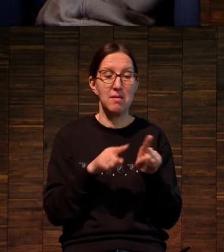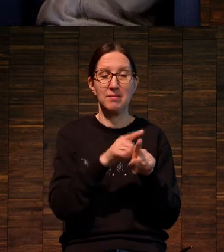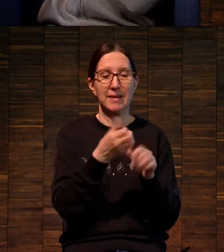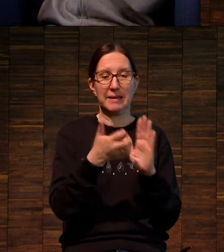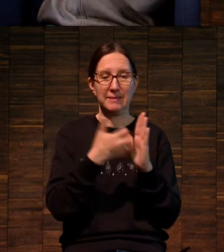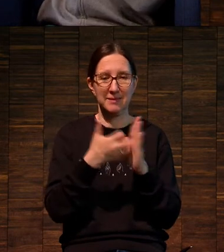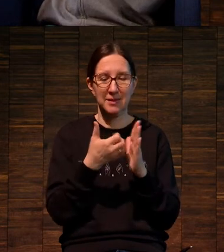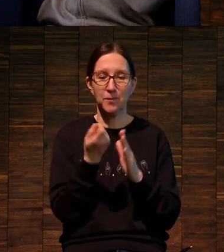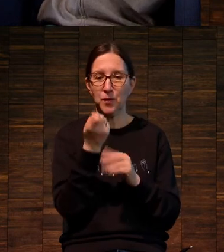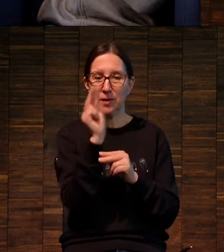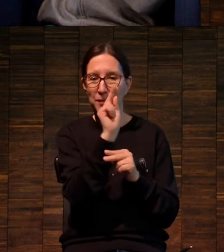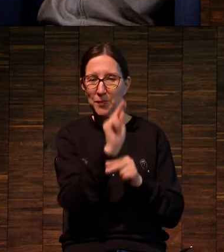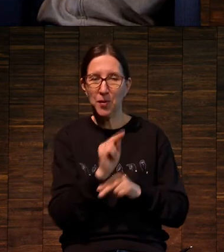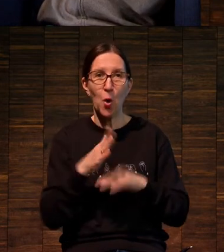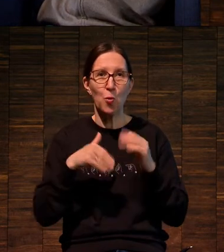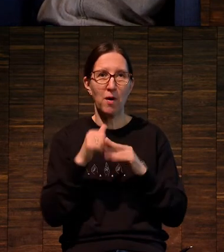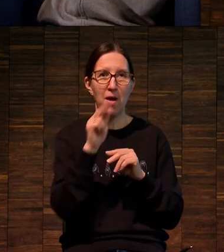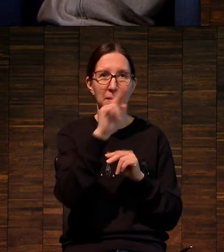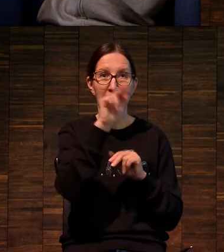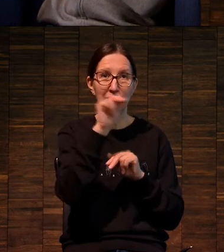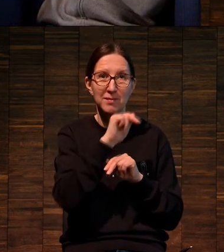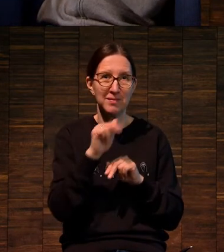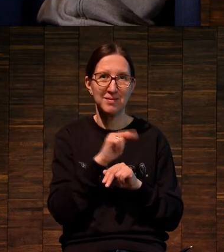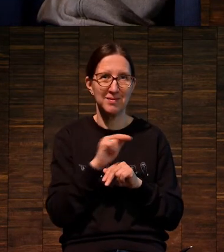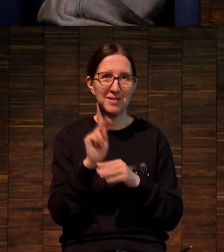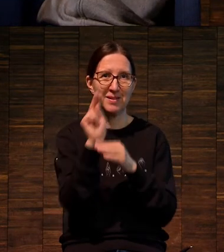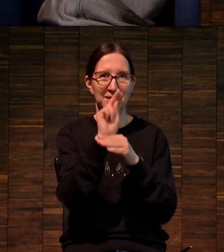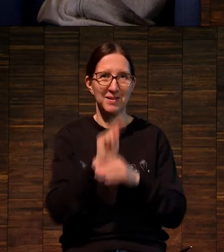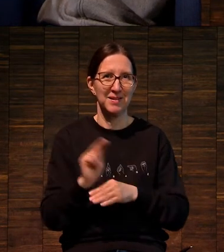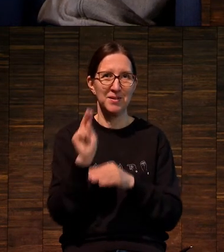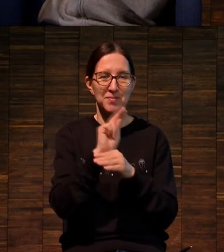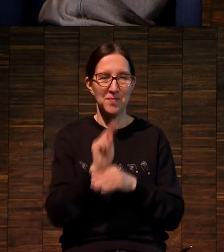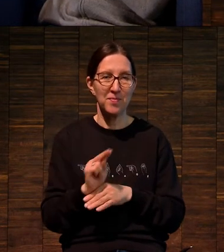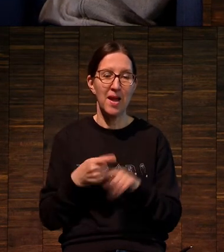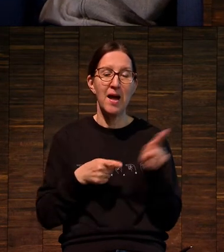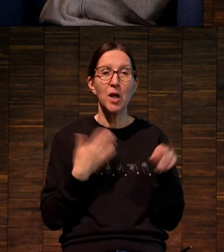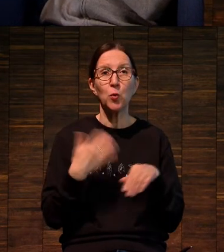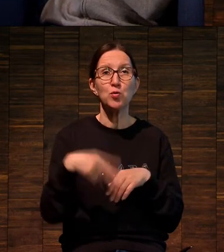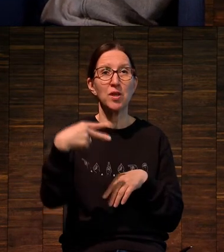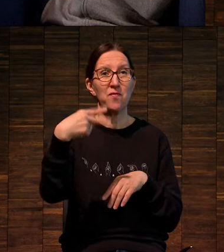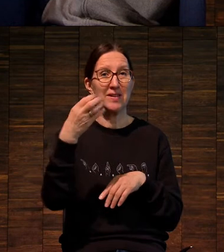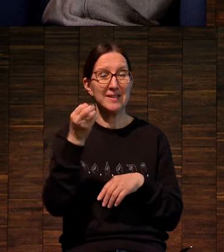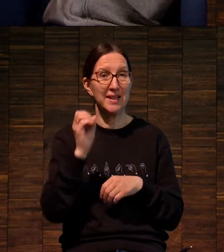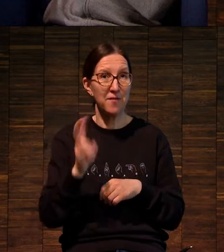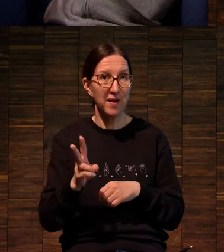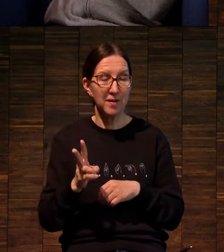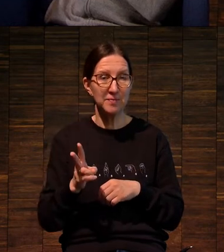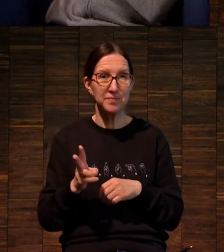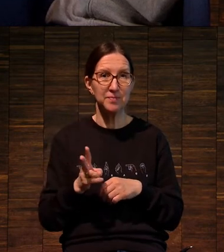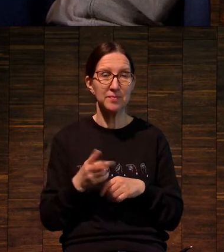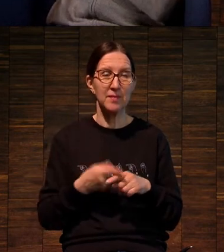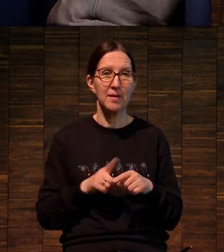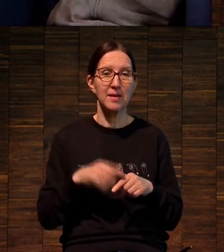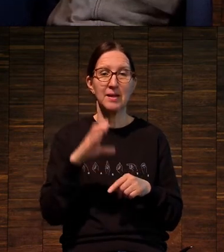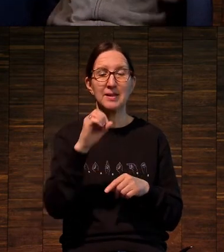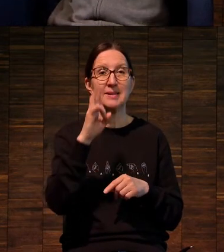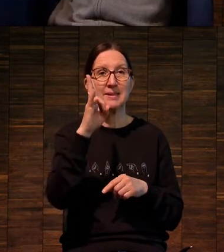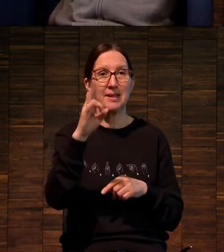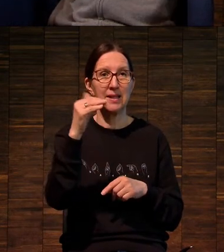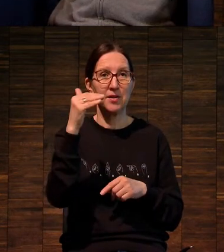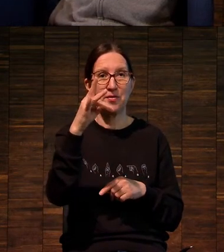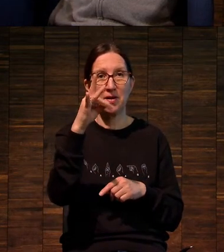вручную. А это уже 20-й век. Сэм Фрэнсис,